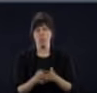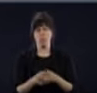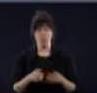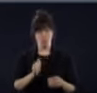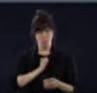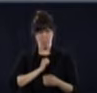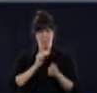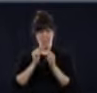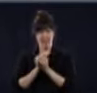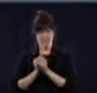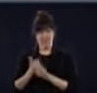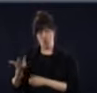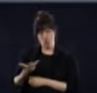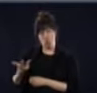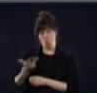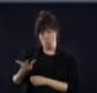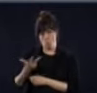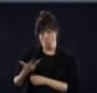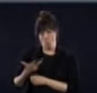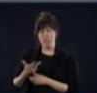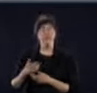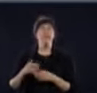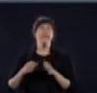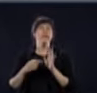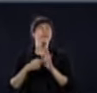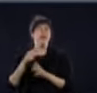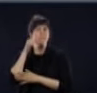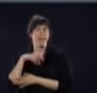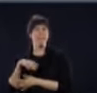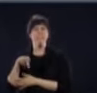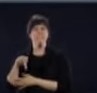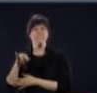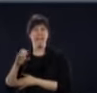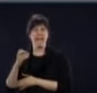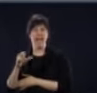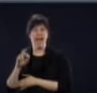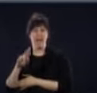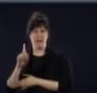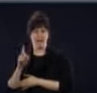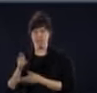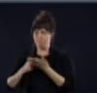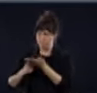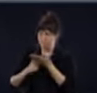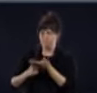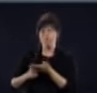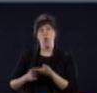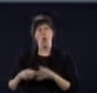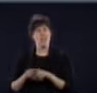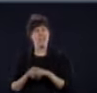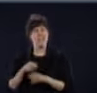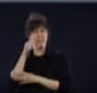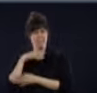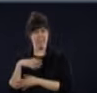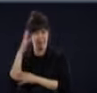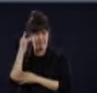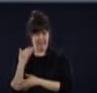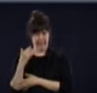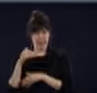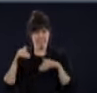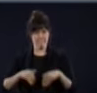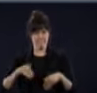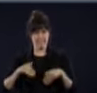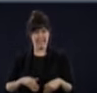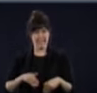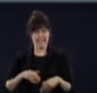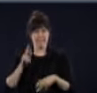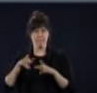parlementaire, Mme Picard, qui travaille beaucoup là-dessus. Alors, parallèlement, là, parce qu'on en a encore au